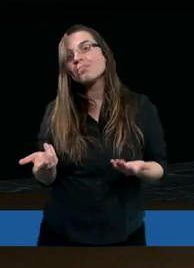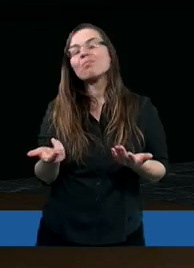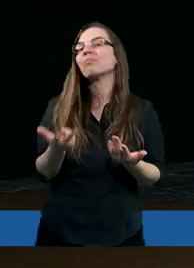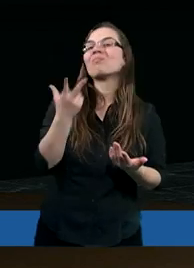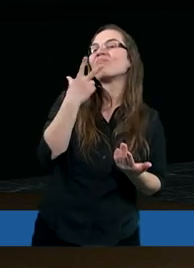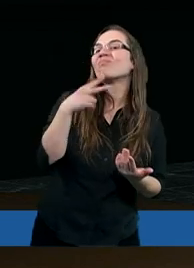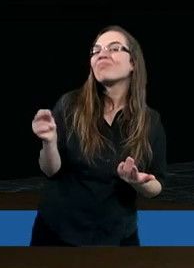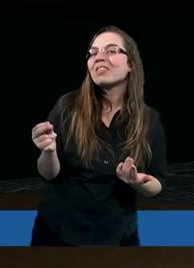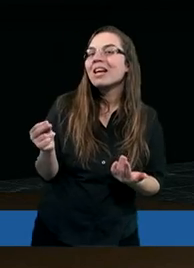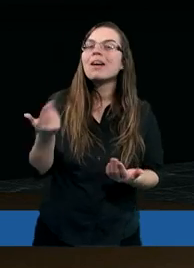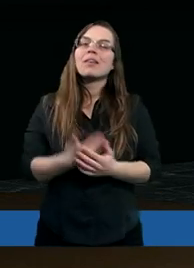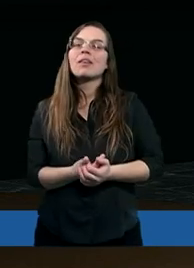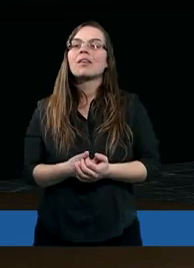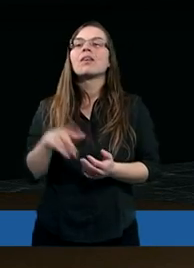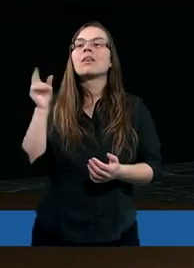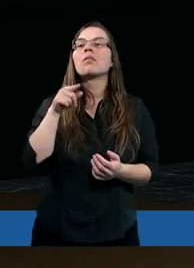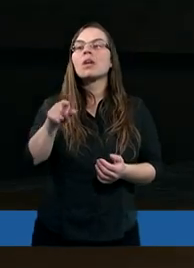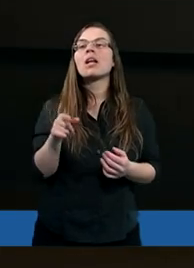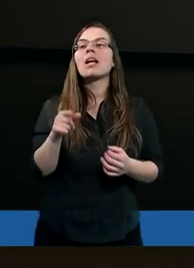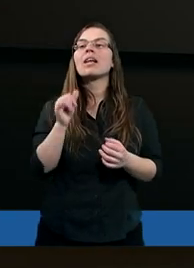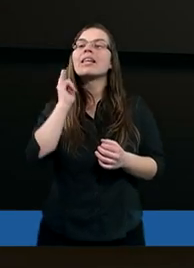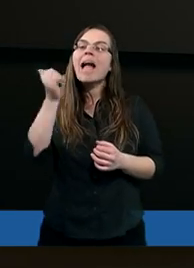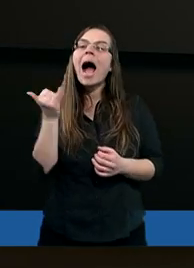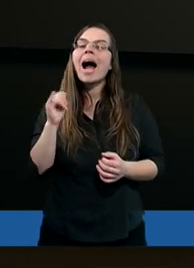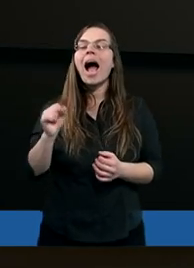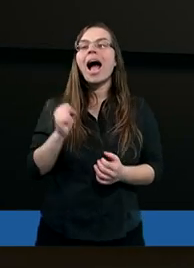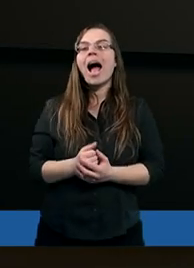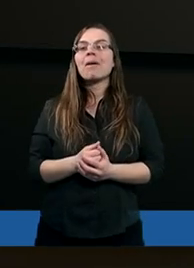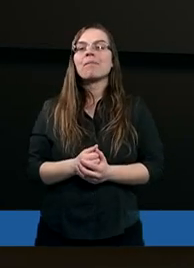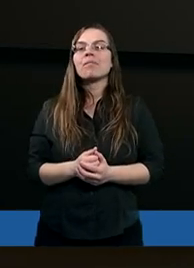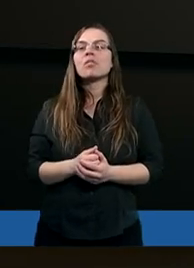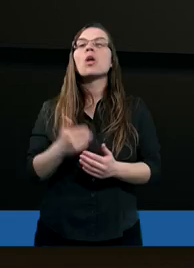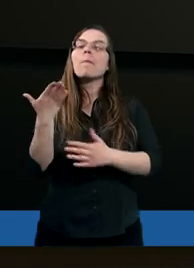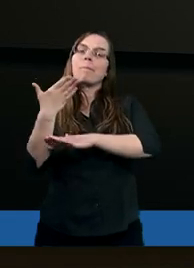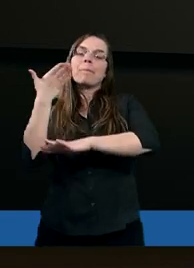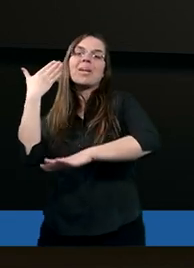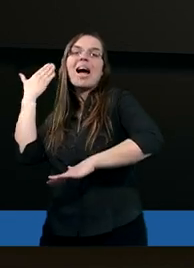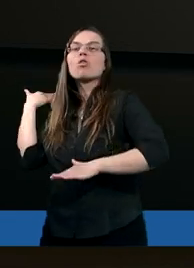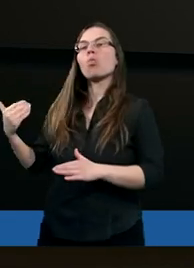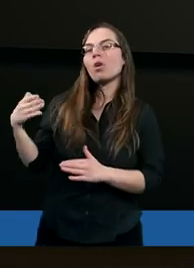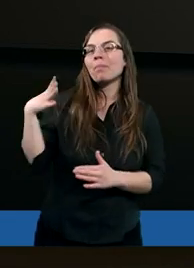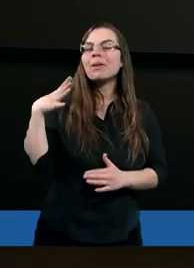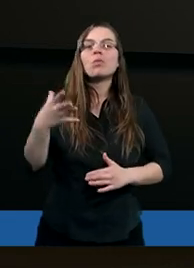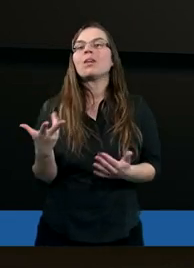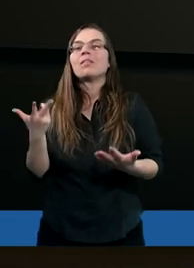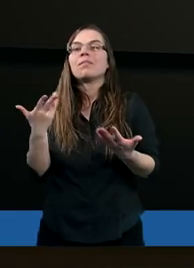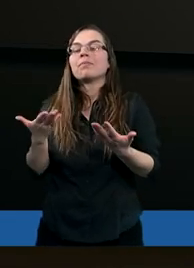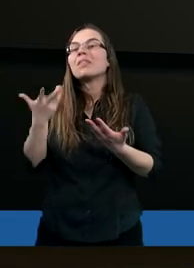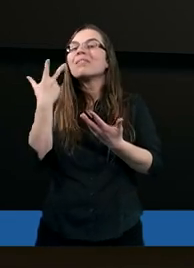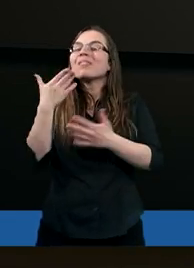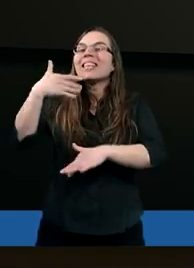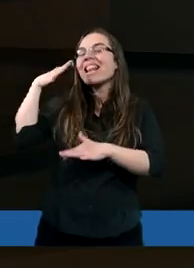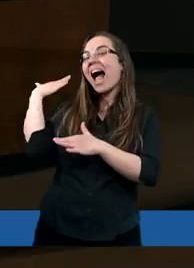Nie, prawda, że nie? nie. Co więcej, jaka ich przeszłość była? Niedawna